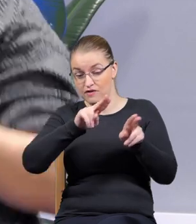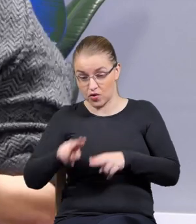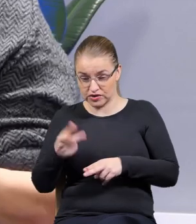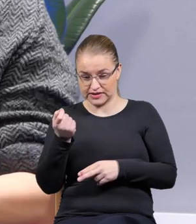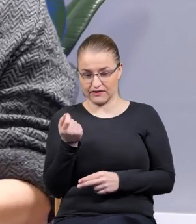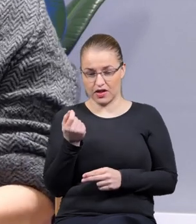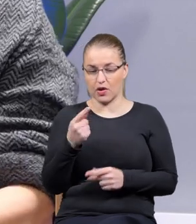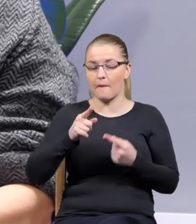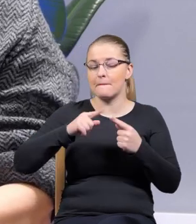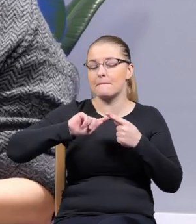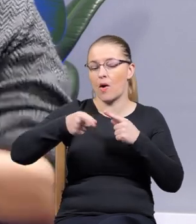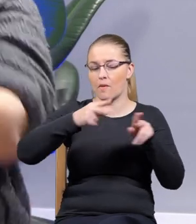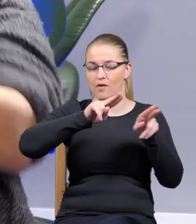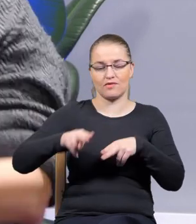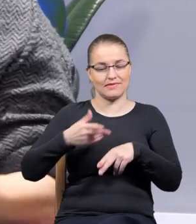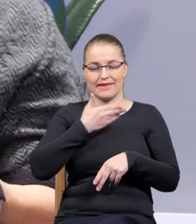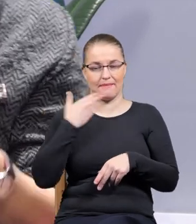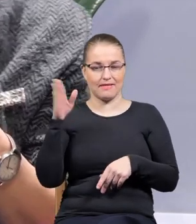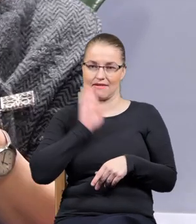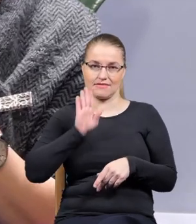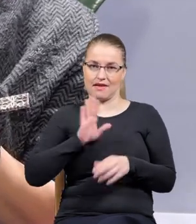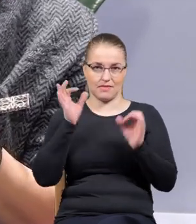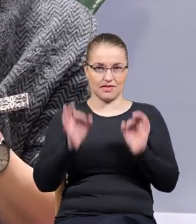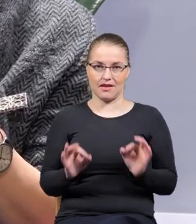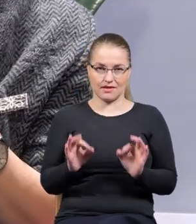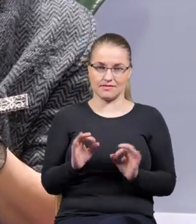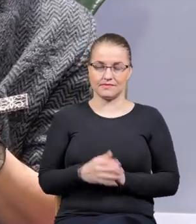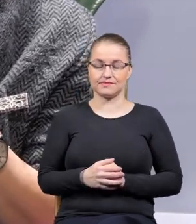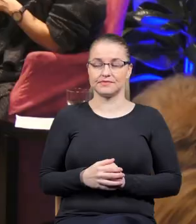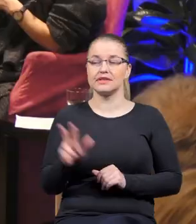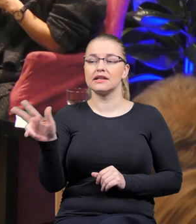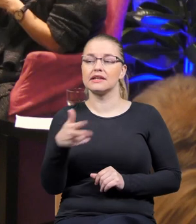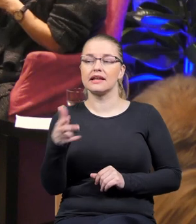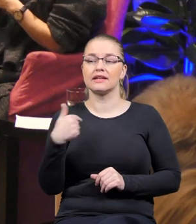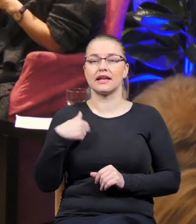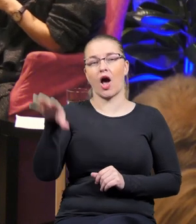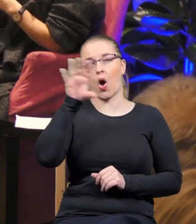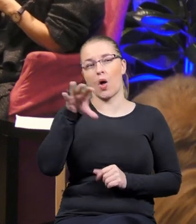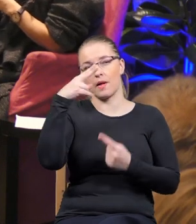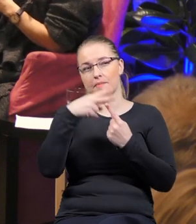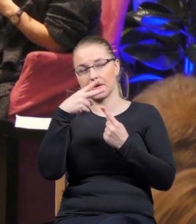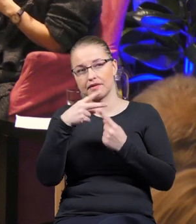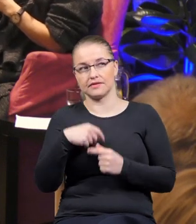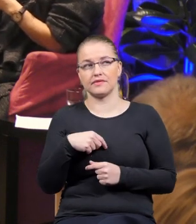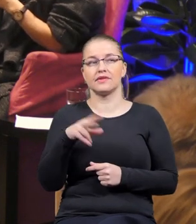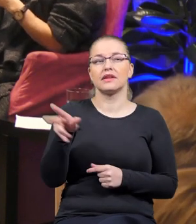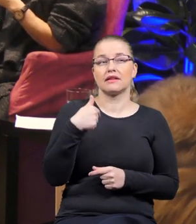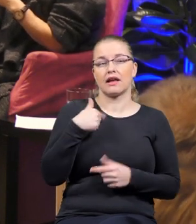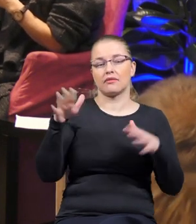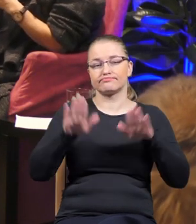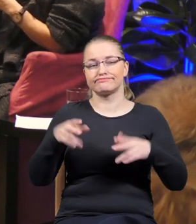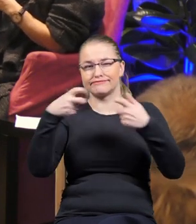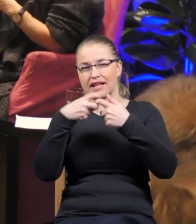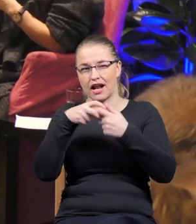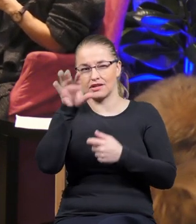jakby musiało zaraz wrócić do tego, to już jakby po tym powrocie nie będzie takie samo jak teraz. I kiedy oglądam telewizję,